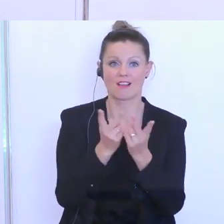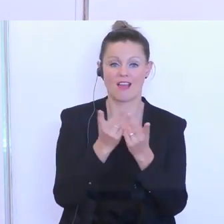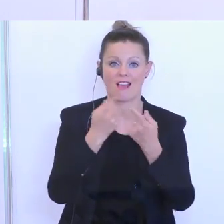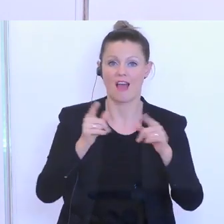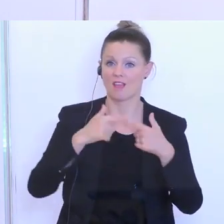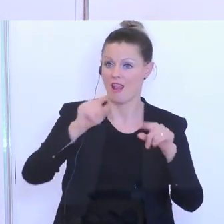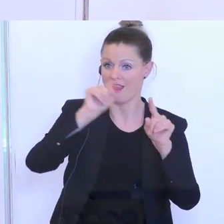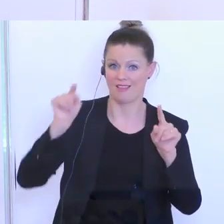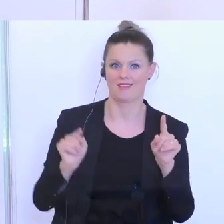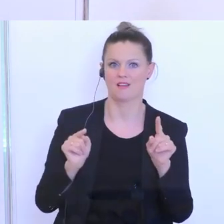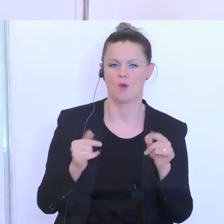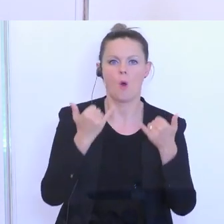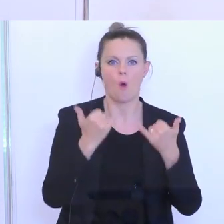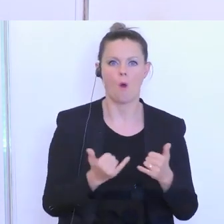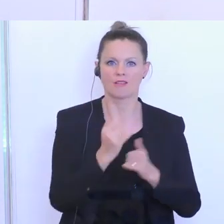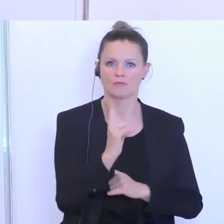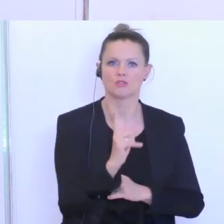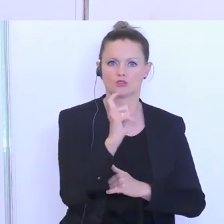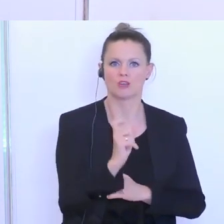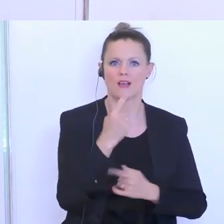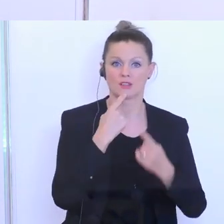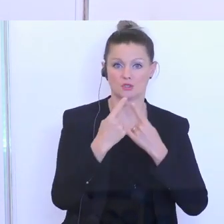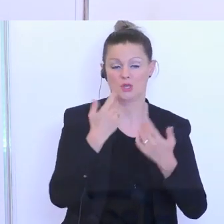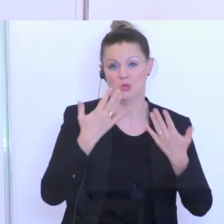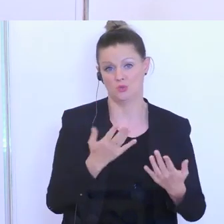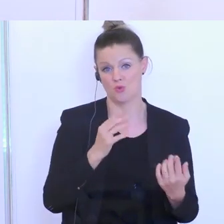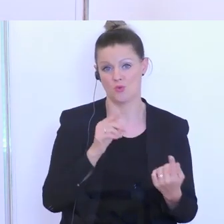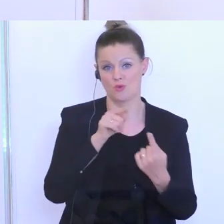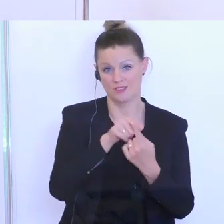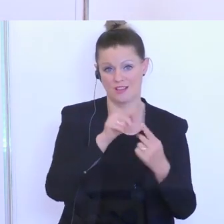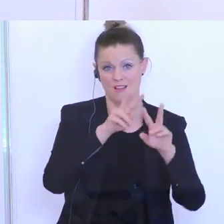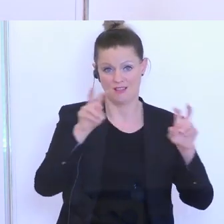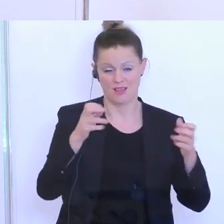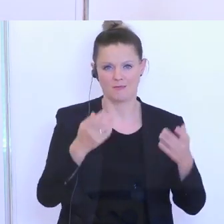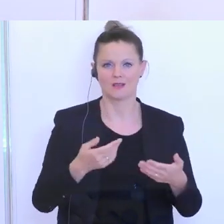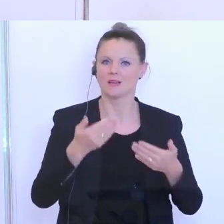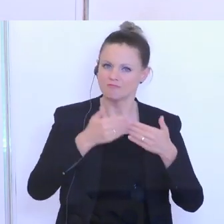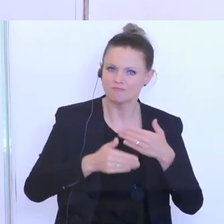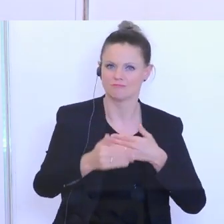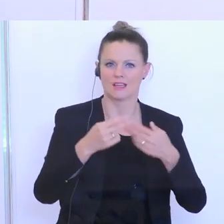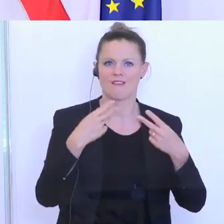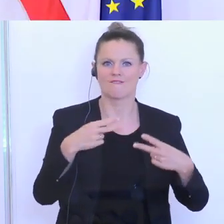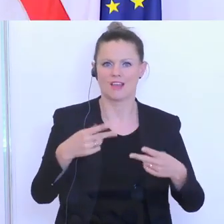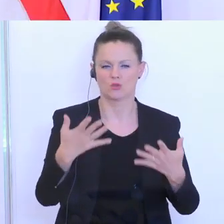Das war das Thema des heutigen Auftakts und wird auch das Thema vieler weiterer Gespräche sein. Herzlichen Dank.